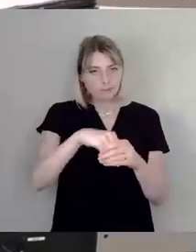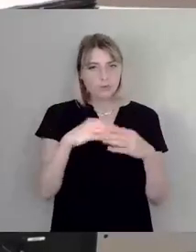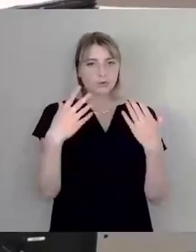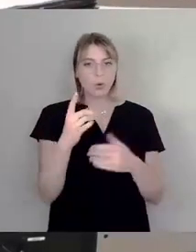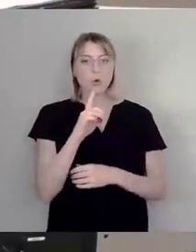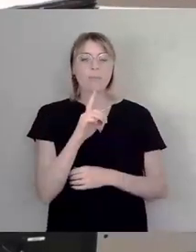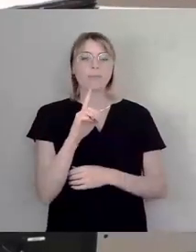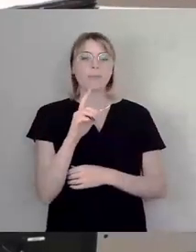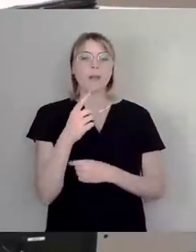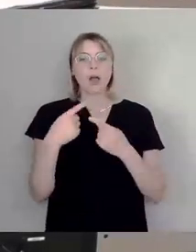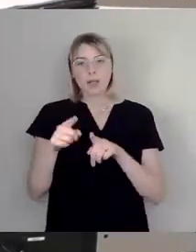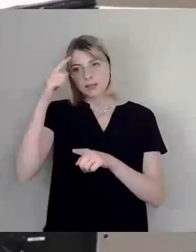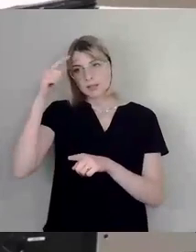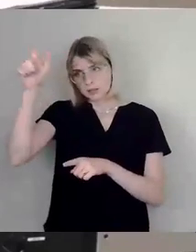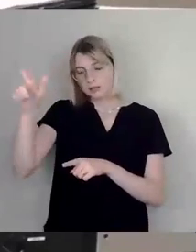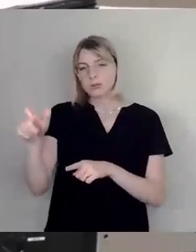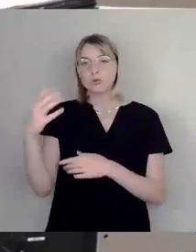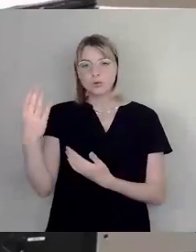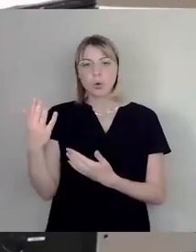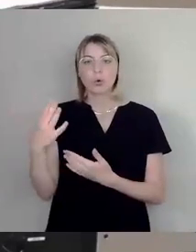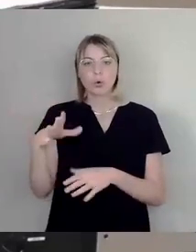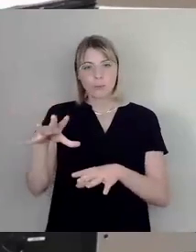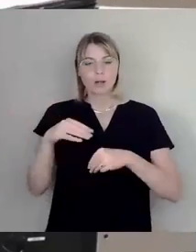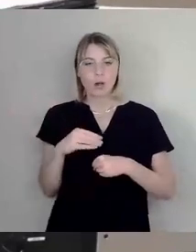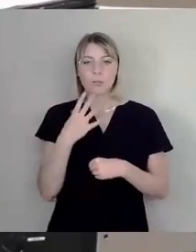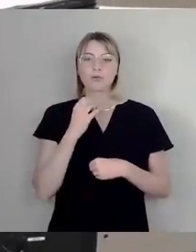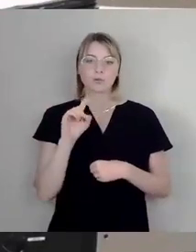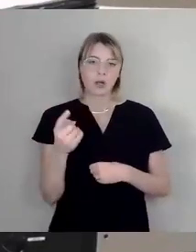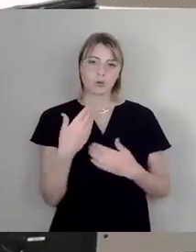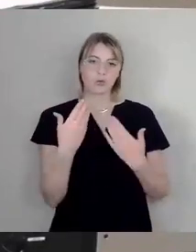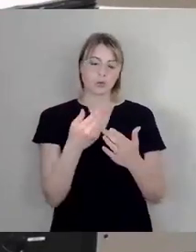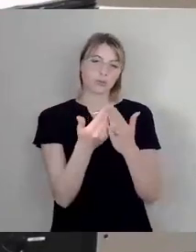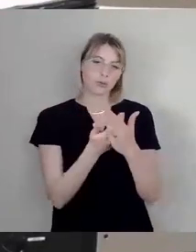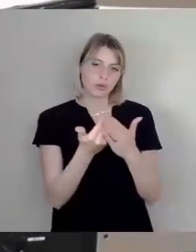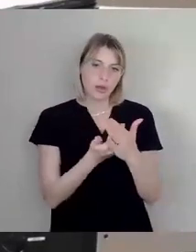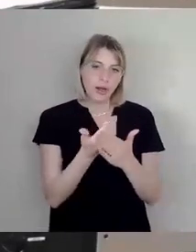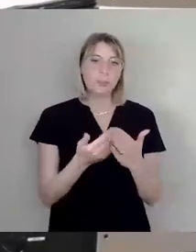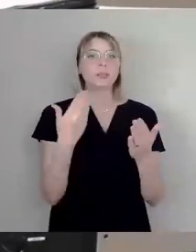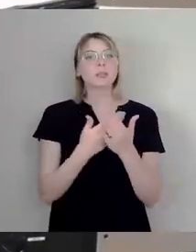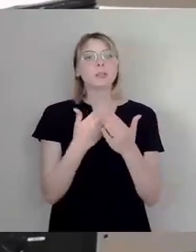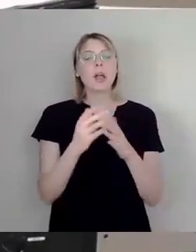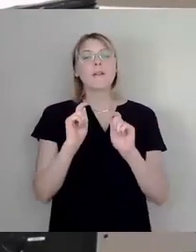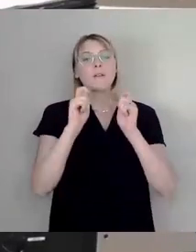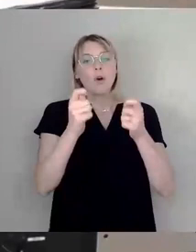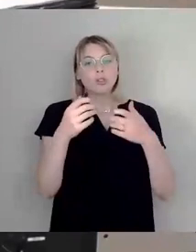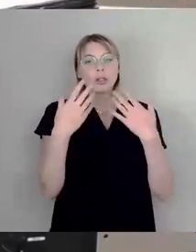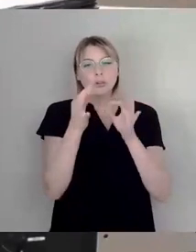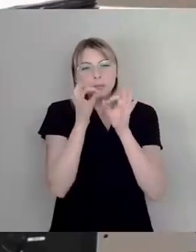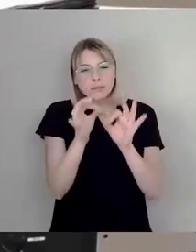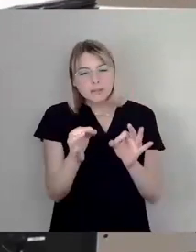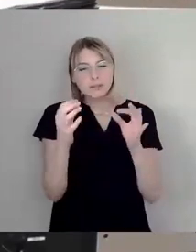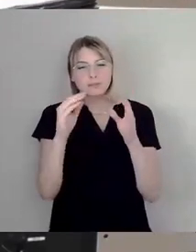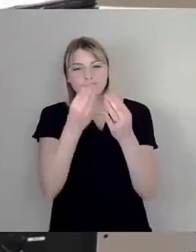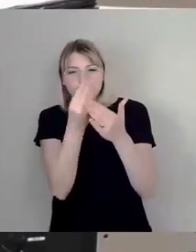mit übernommen haben, auch beschreibt. Und da werden nun ganz konkrete Vorschläge gemacht, wie die Ausgestaltung sein